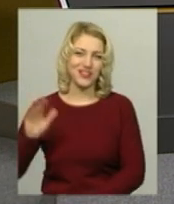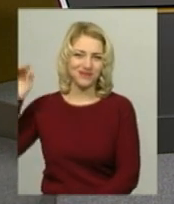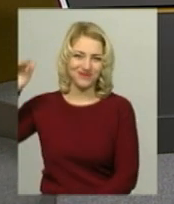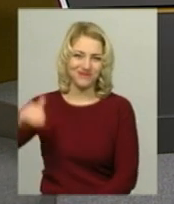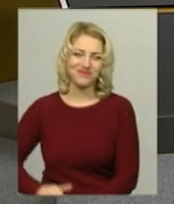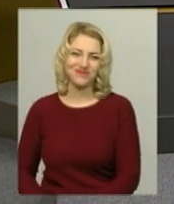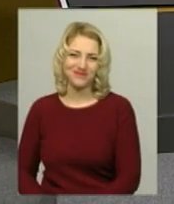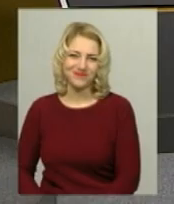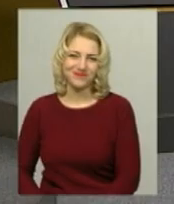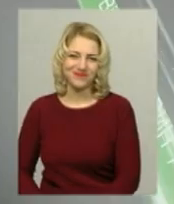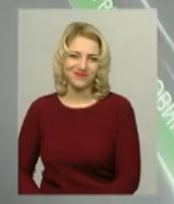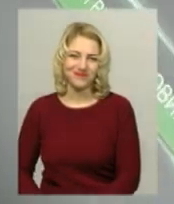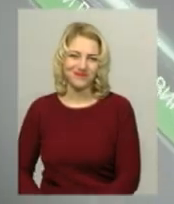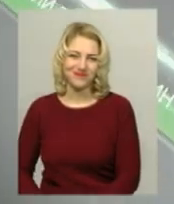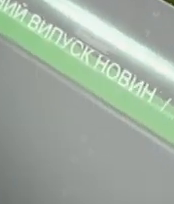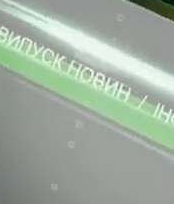20.40.